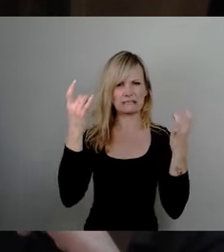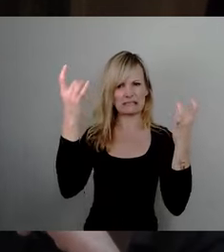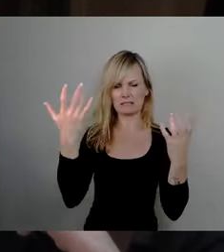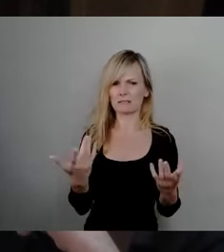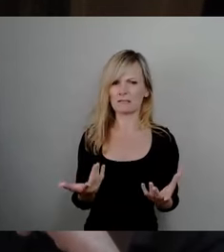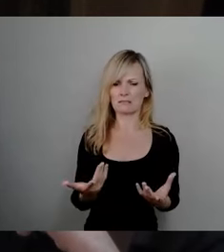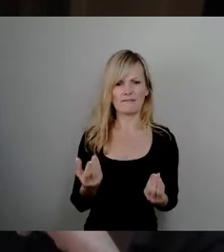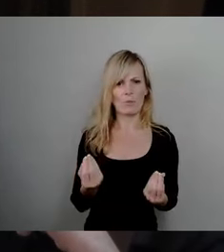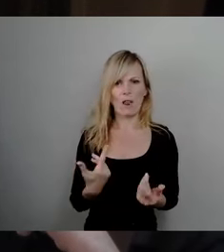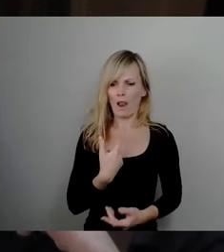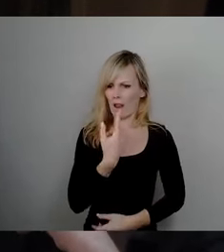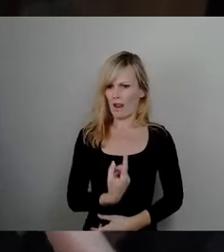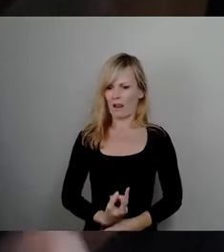gelassen.